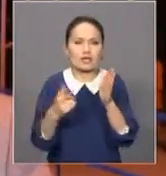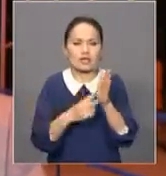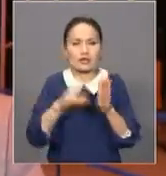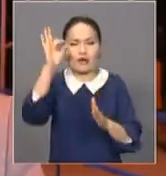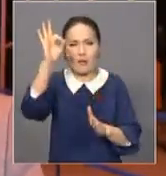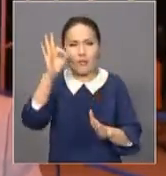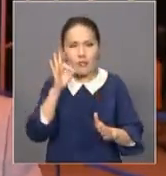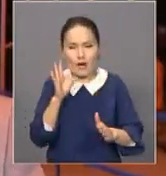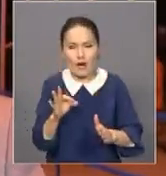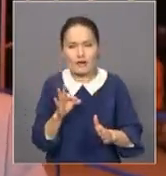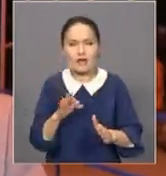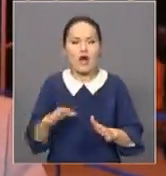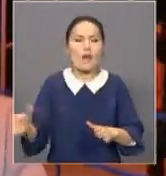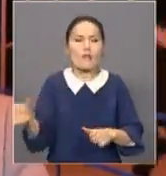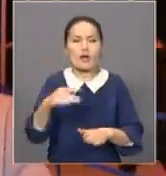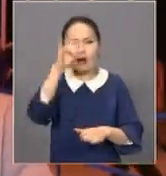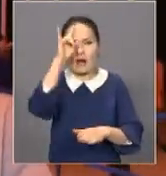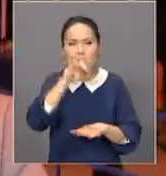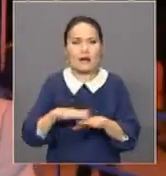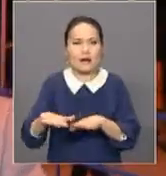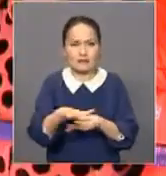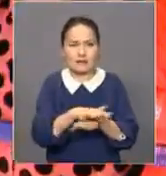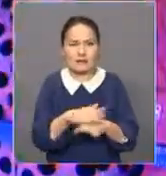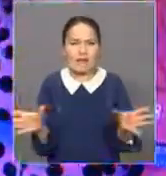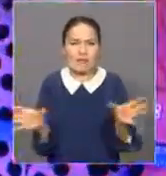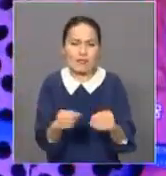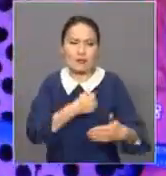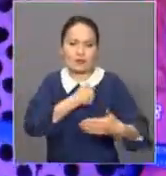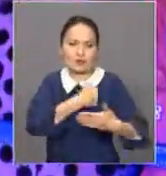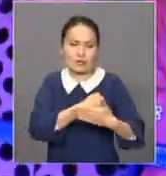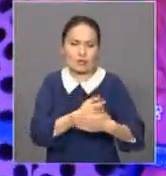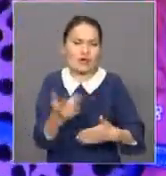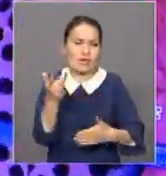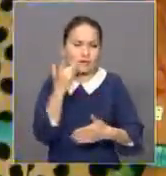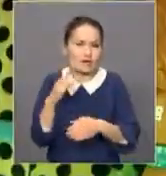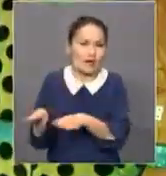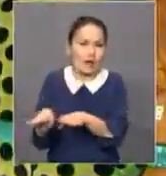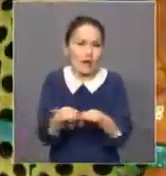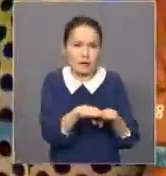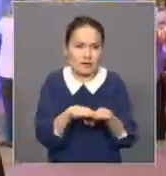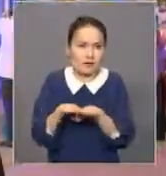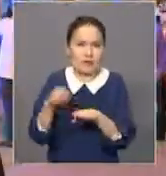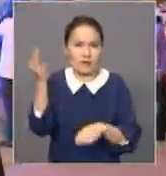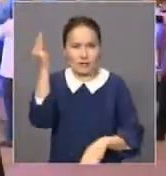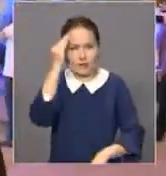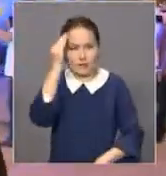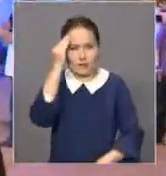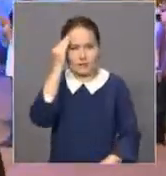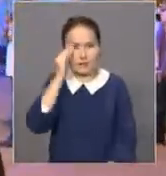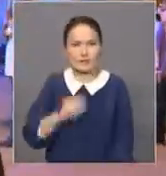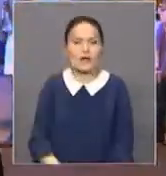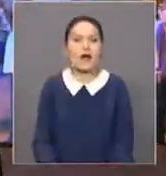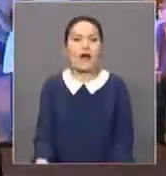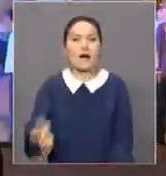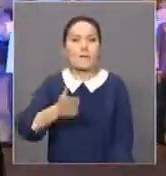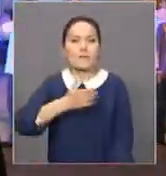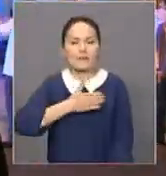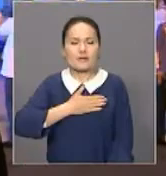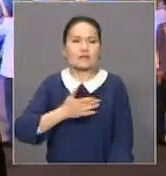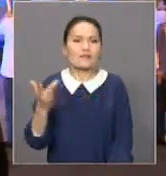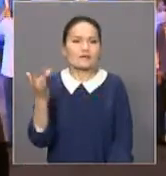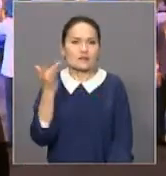Бұл қазақстанның жүрегі бір соғады, тұнысы бір деп шығады. Елбасымыз жастарды әрқашанда қолдайтының білеміз.